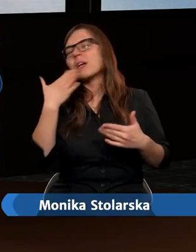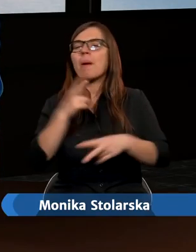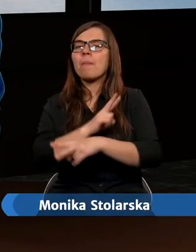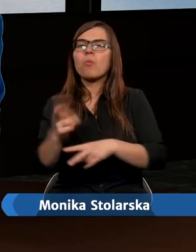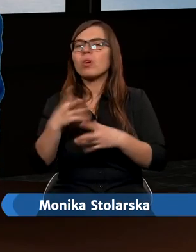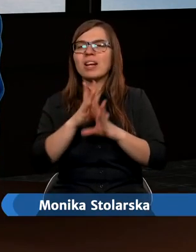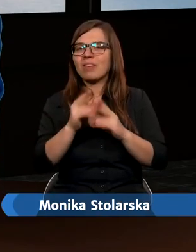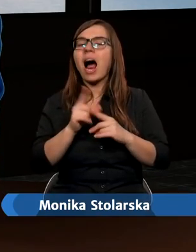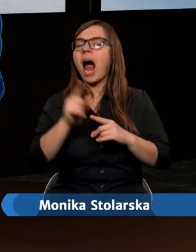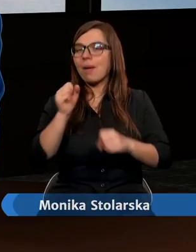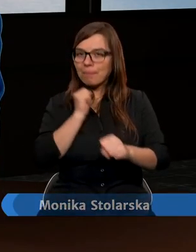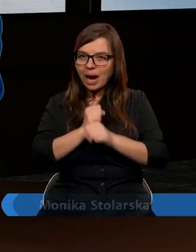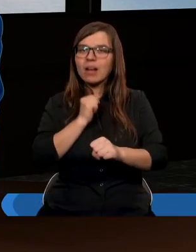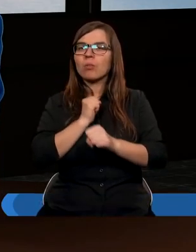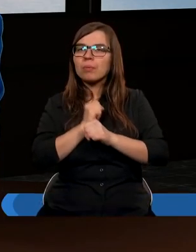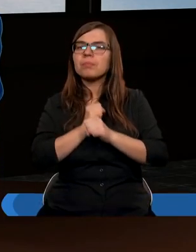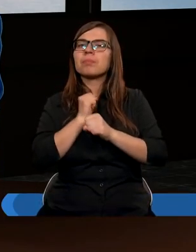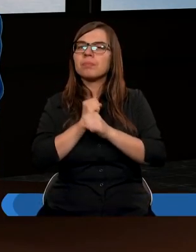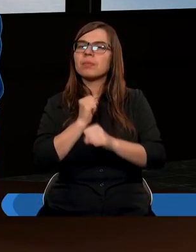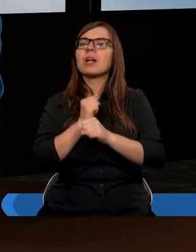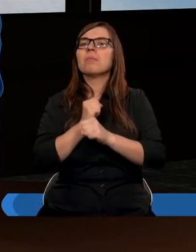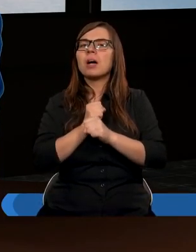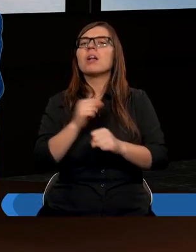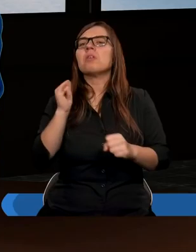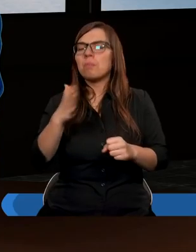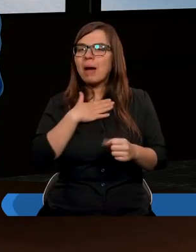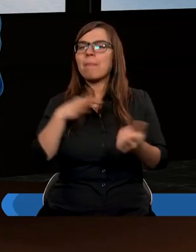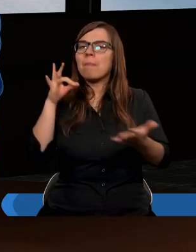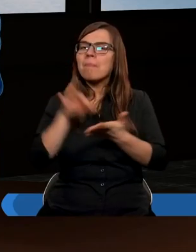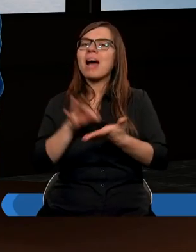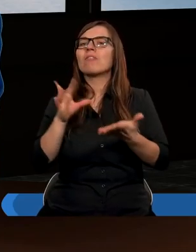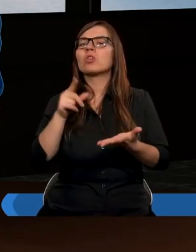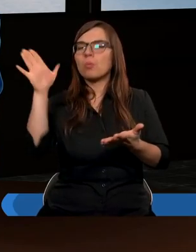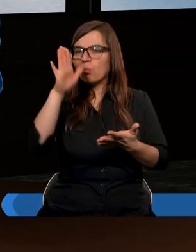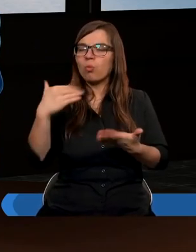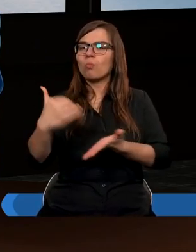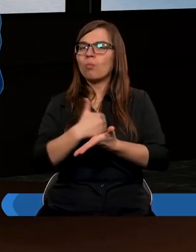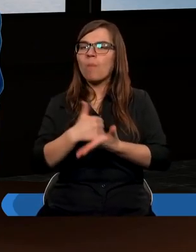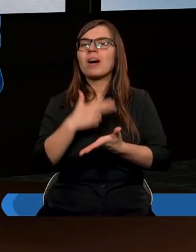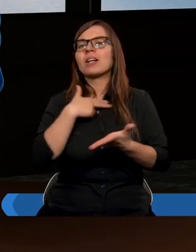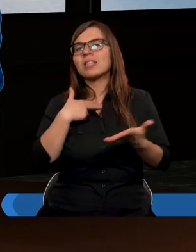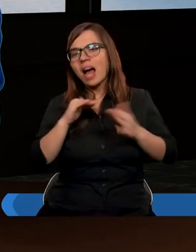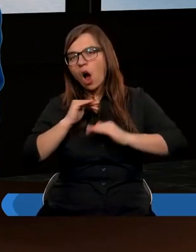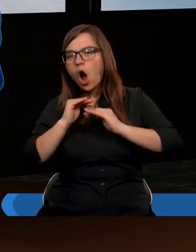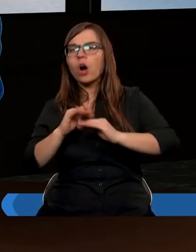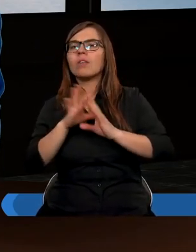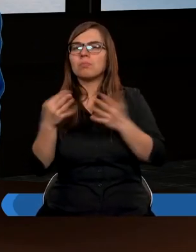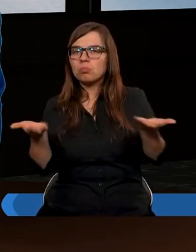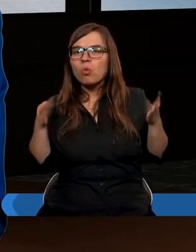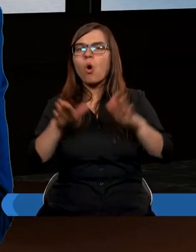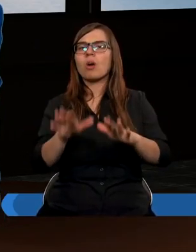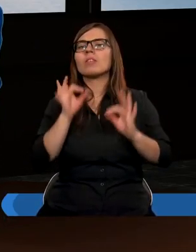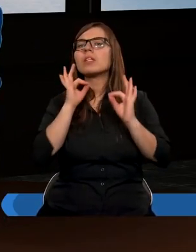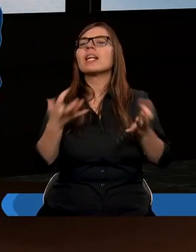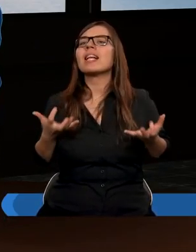nie wszyscy, ale pracujemy, ale mamy te zapewnienia, że Bóg nam będzie w tej pracy naszej pomagał, że będzie nas ochraniał i błogosławił.